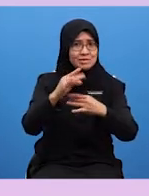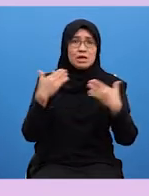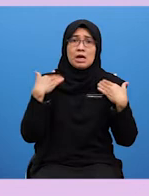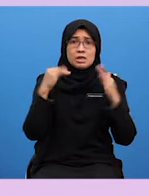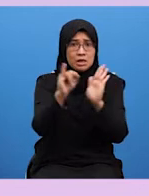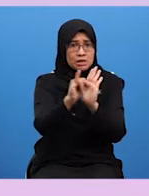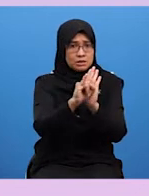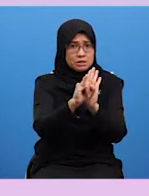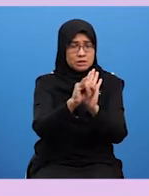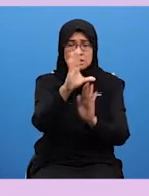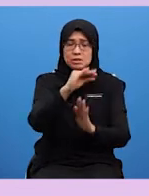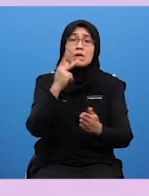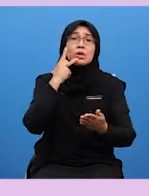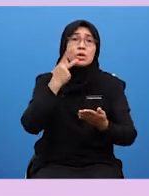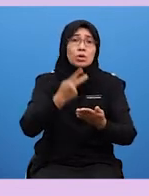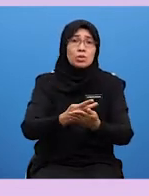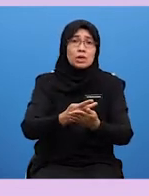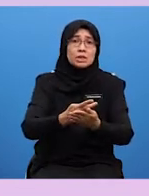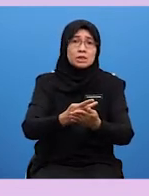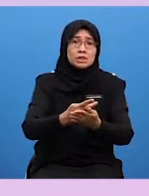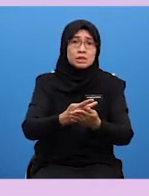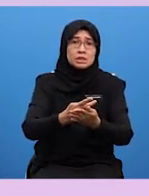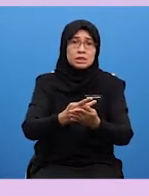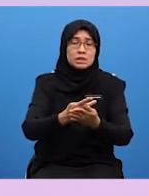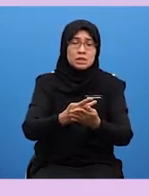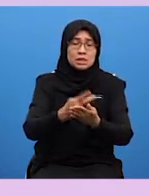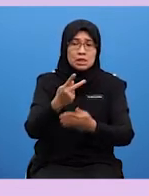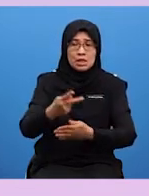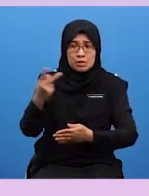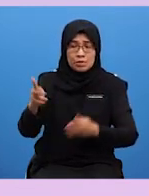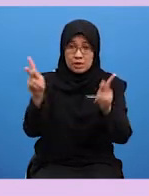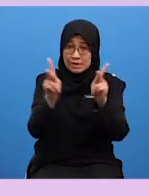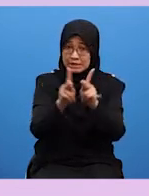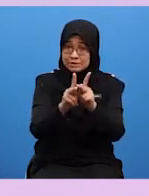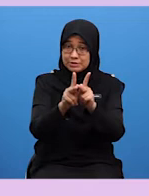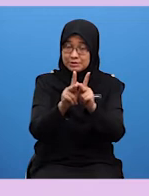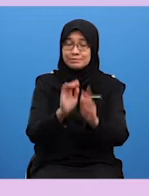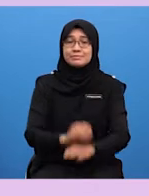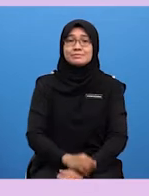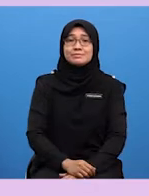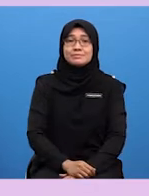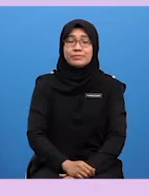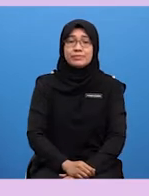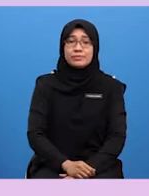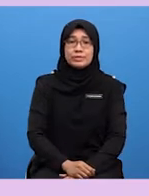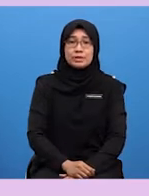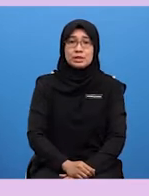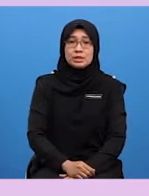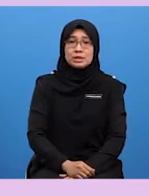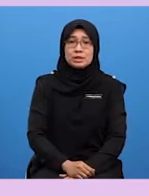identiti dan berkualiti bagi produk kasut capal tempatan Kedua,